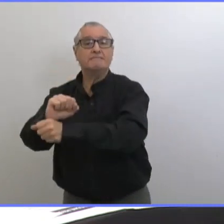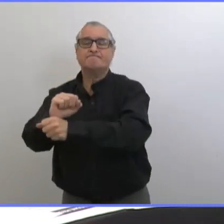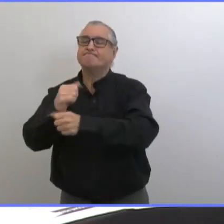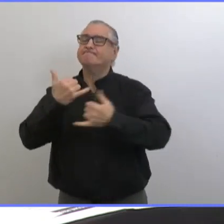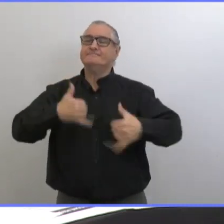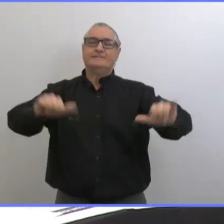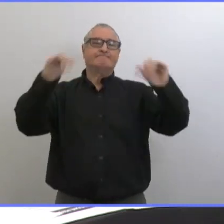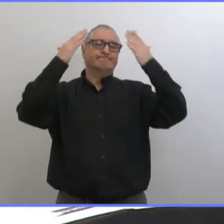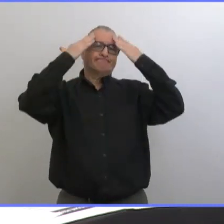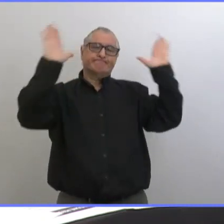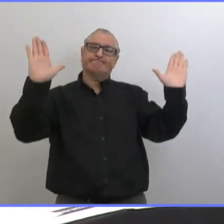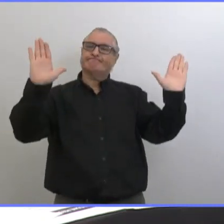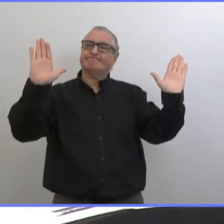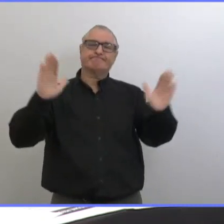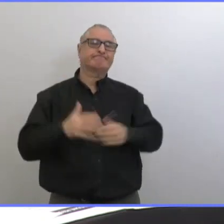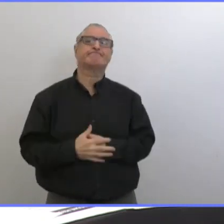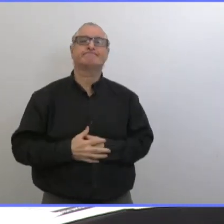temps